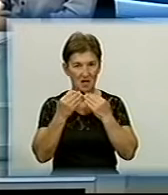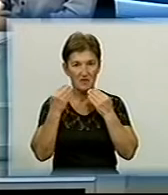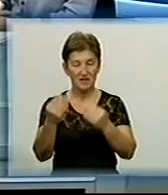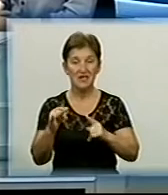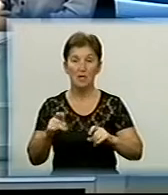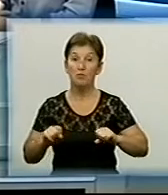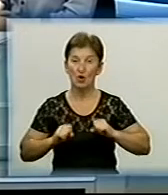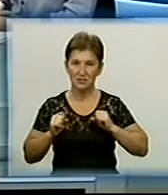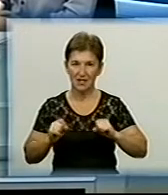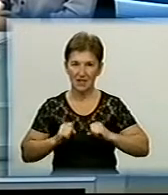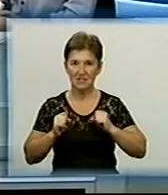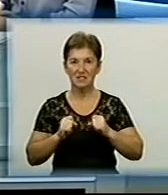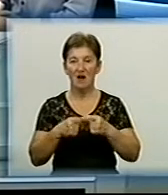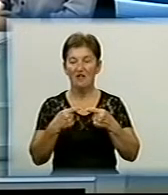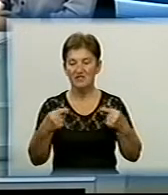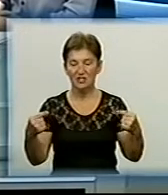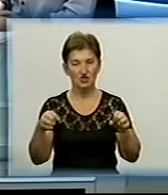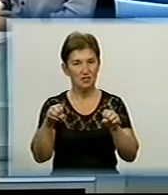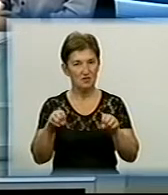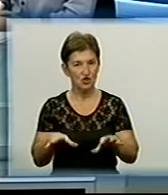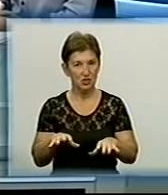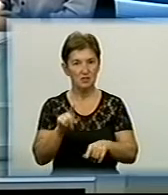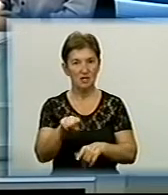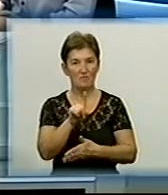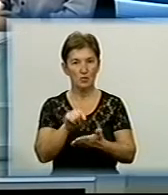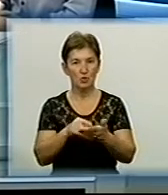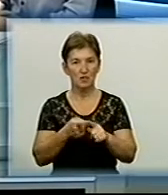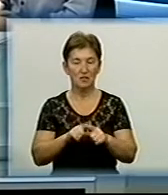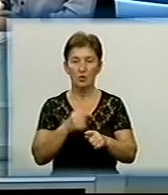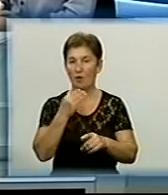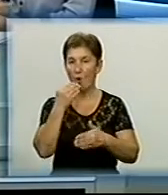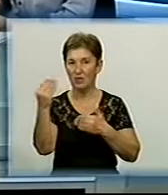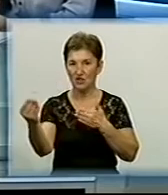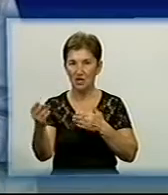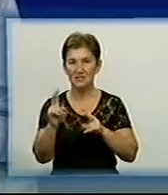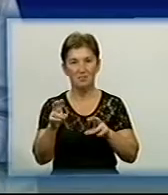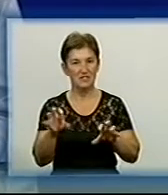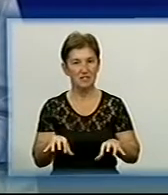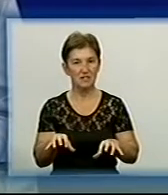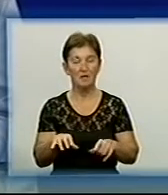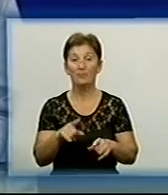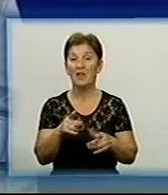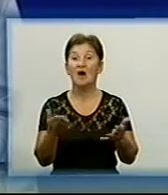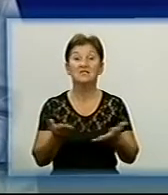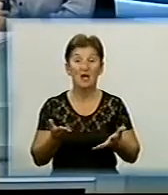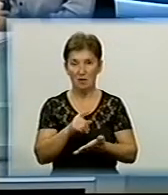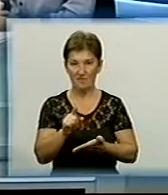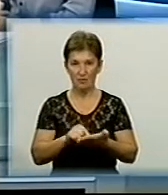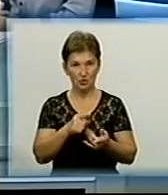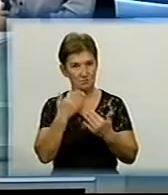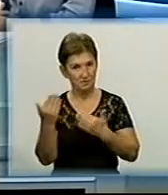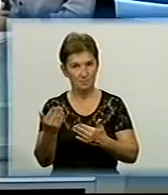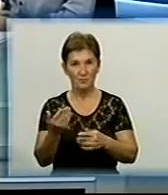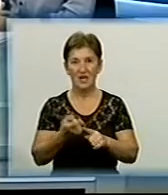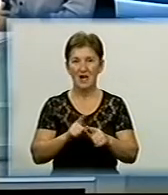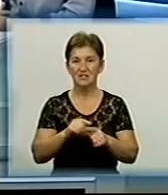постарались всячески решити Те випроси, з которими обращались президент З якими, до речі, зверталась? Ну, як правило, це